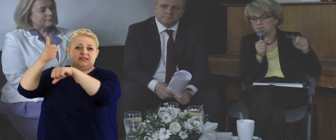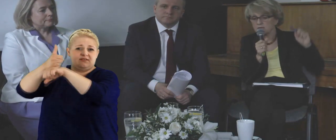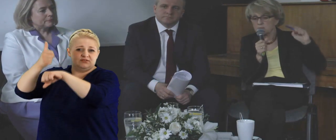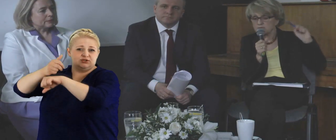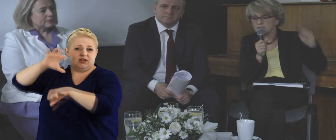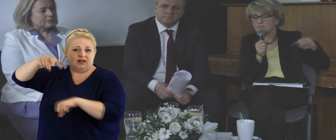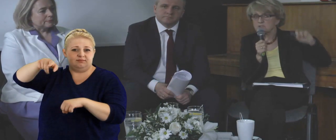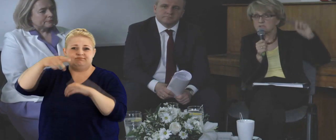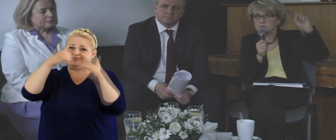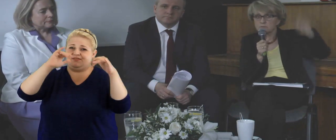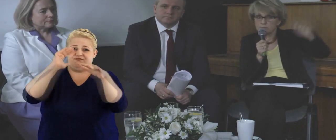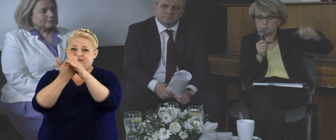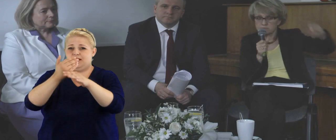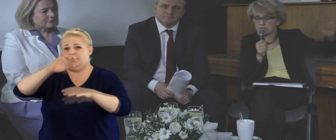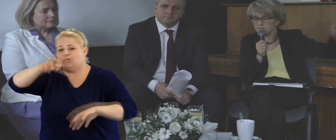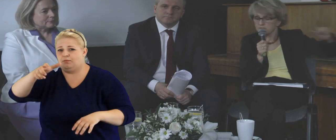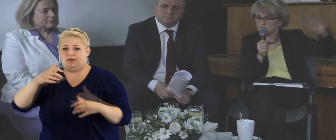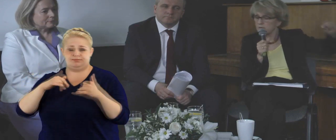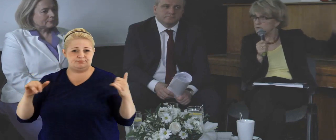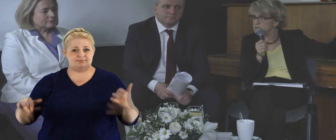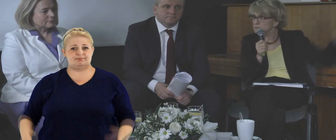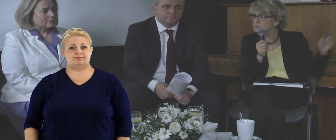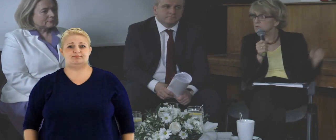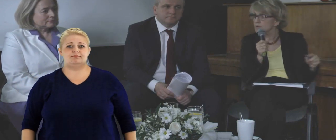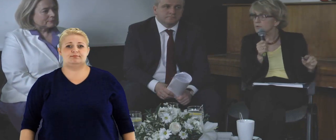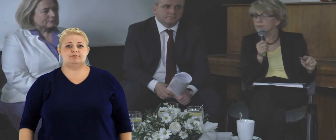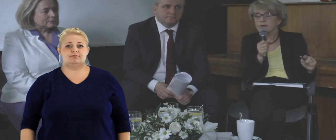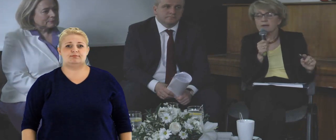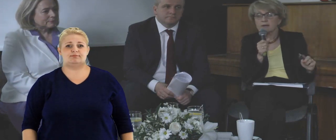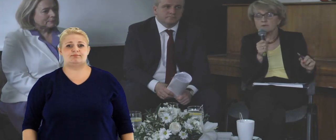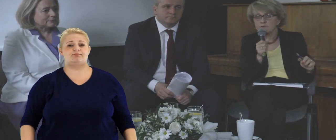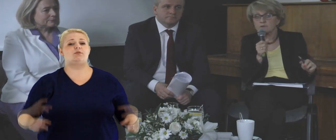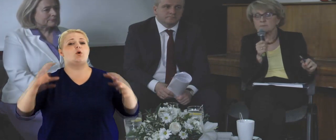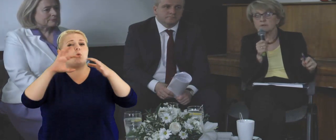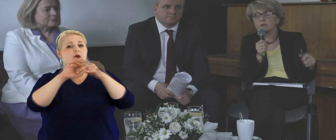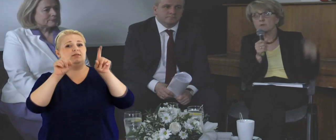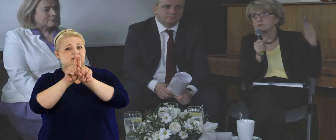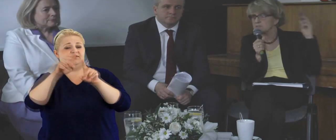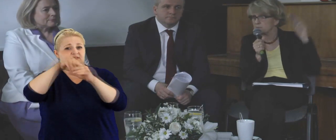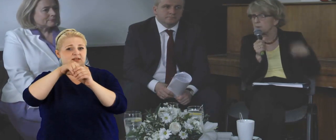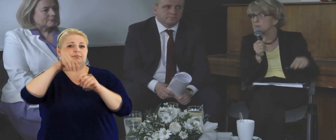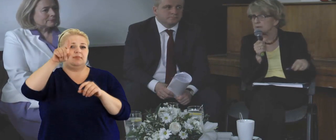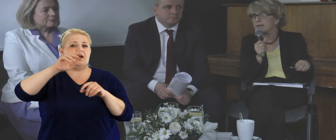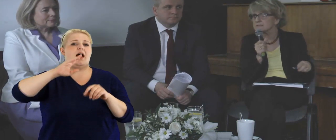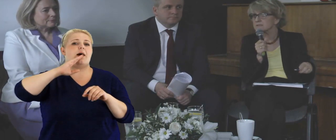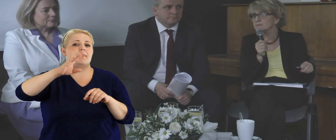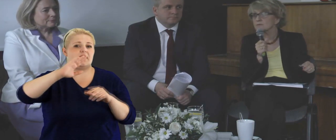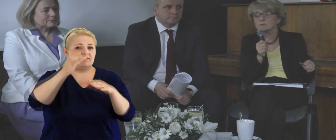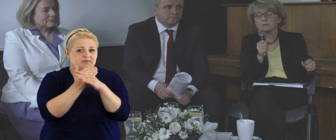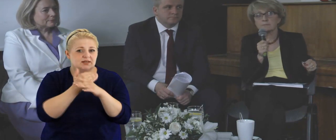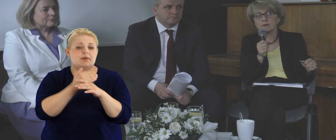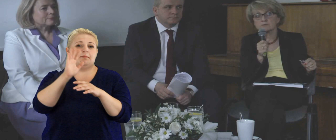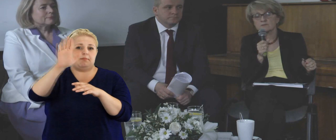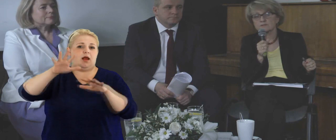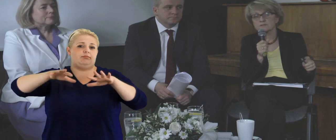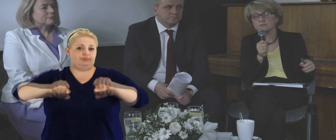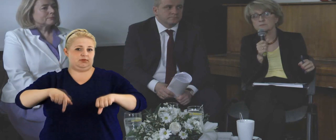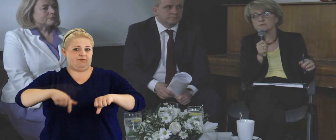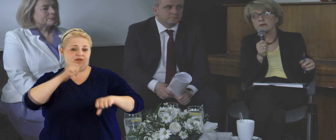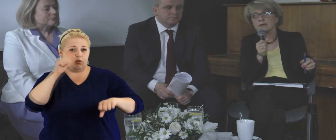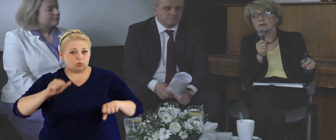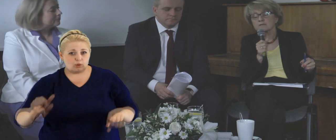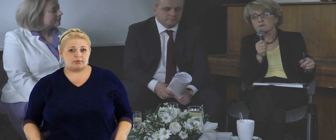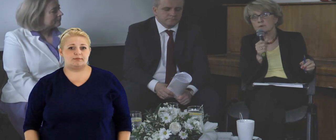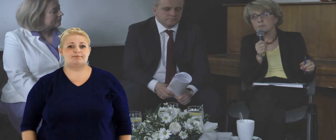zapraszani przedstawiciele z tego sektora, bardzo różnych grup firm, łącznie z firmami amerykańskimi, które mają swoje